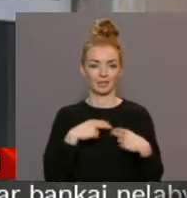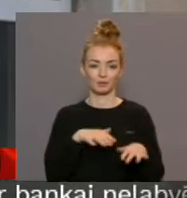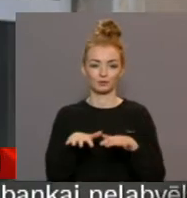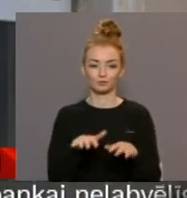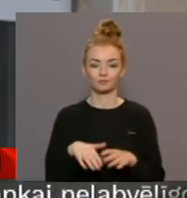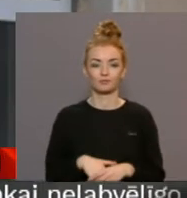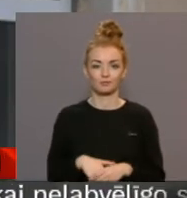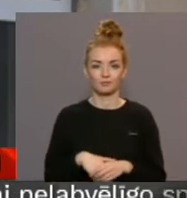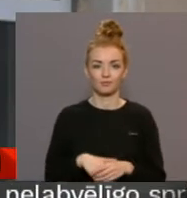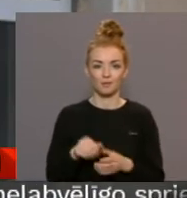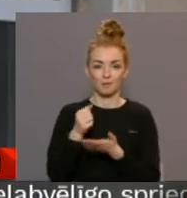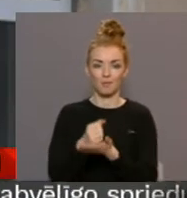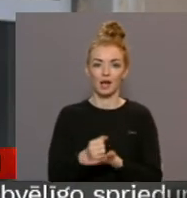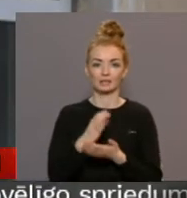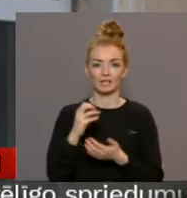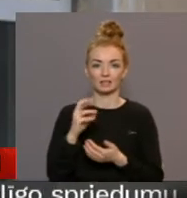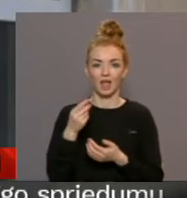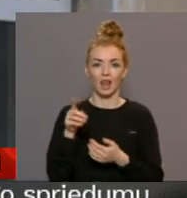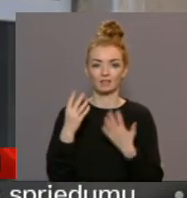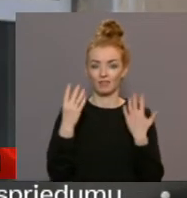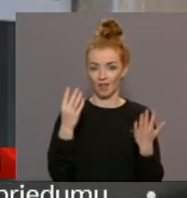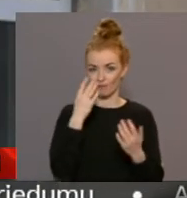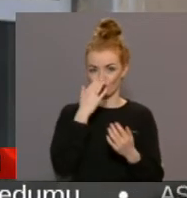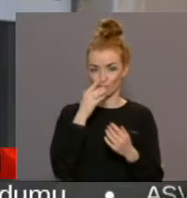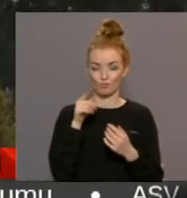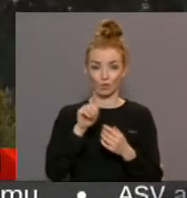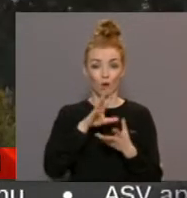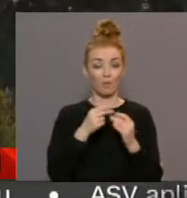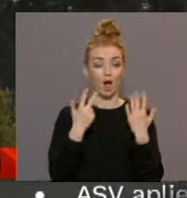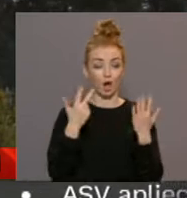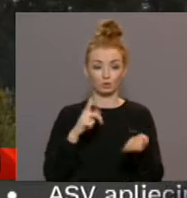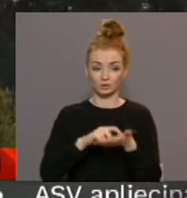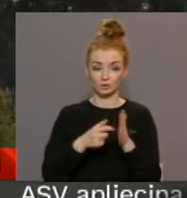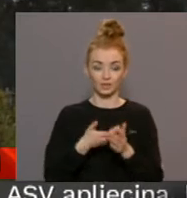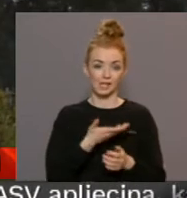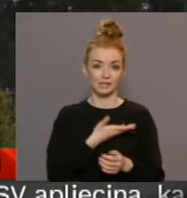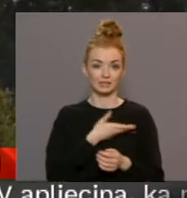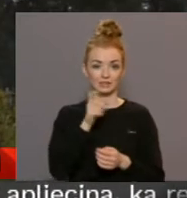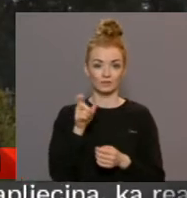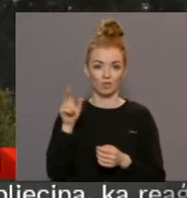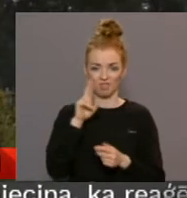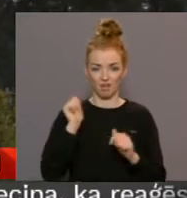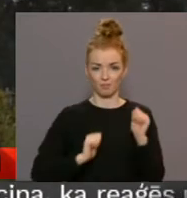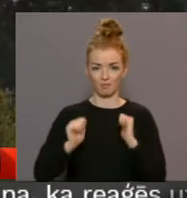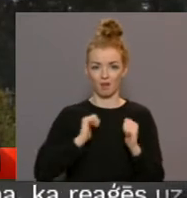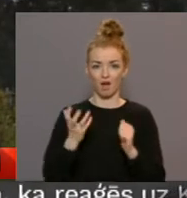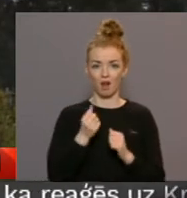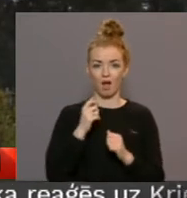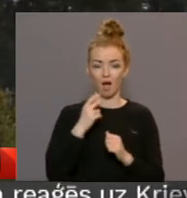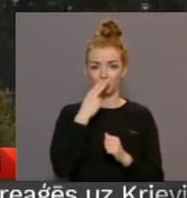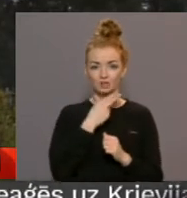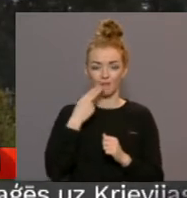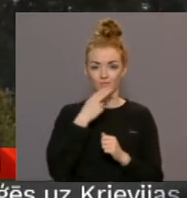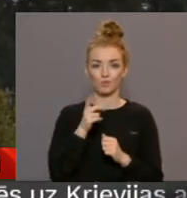Skrundas pagastas ieceras ielas devītajā namā ir astoņa dzīvokļa. Iedzīvotāja neapmērinātība ar mājas apsaimniekotāju